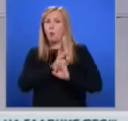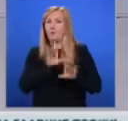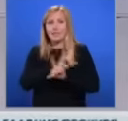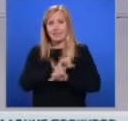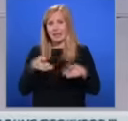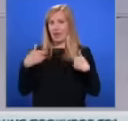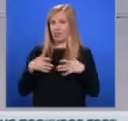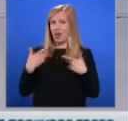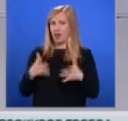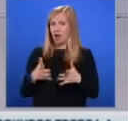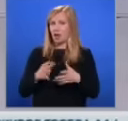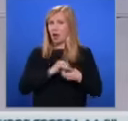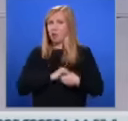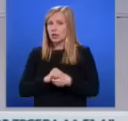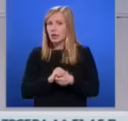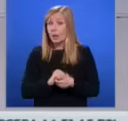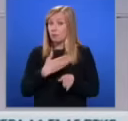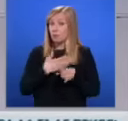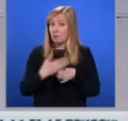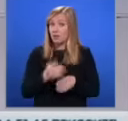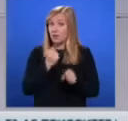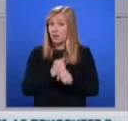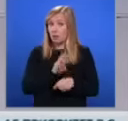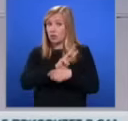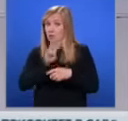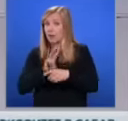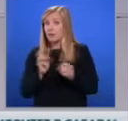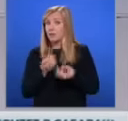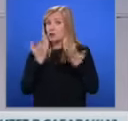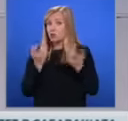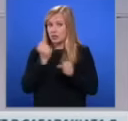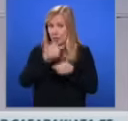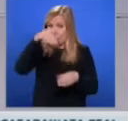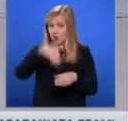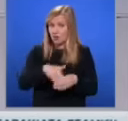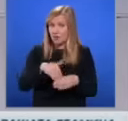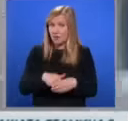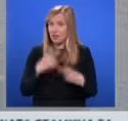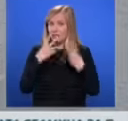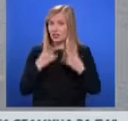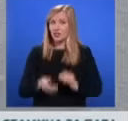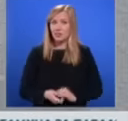Ще продължи ли да работи сайтът и какво ще се случи с неговите сътрудници от Биляна Бонева сега?